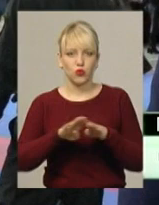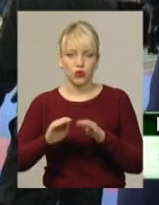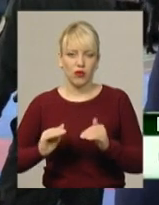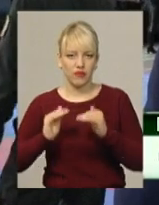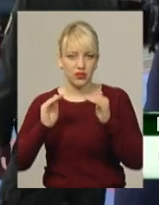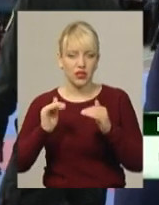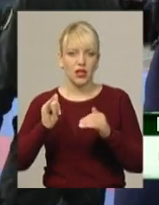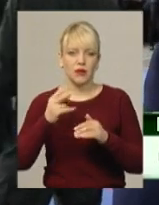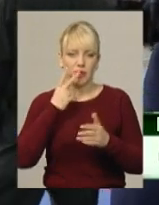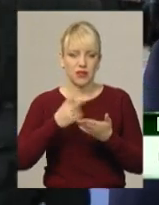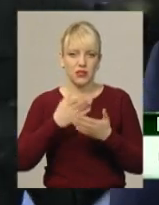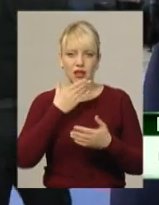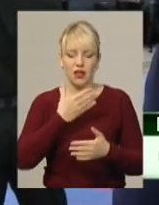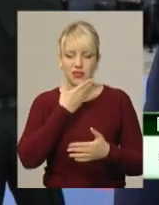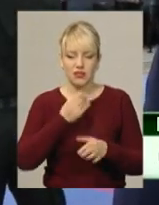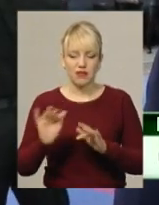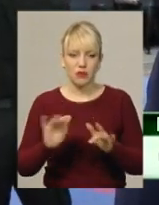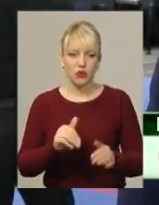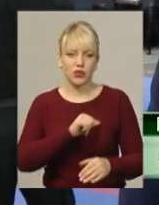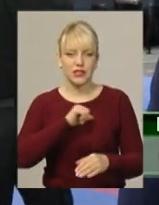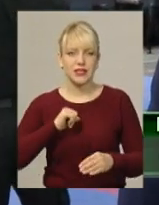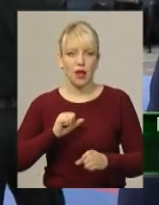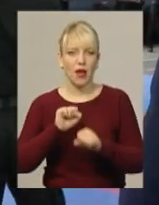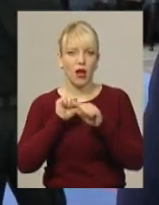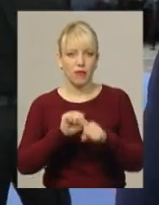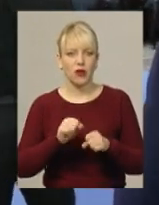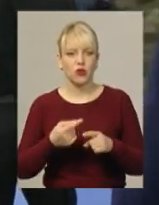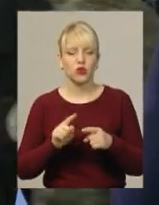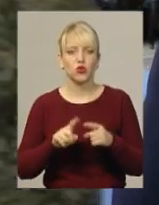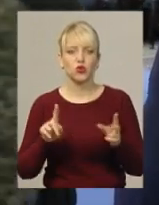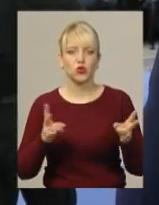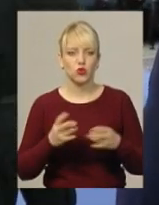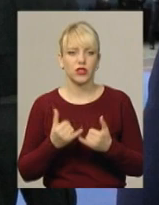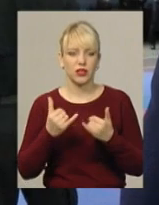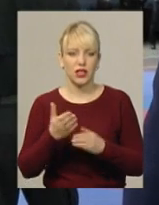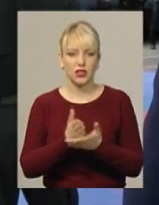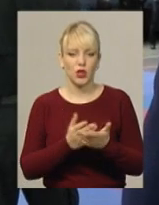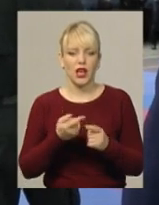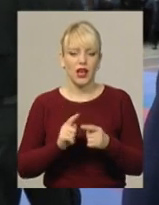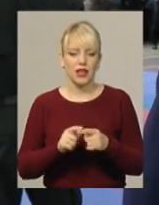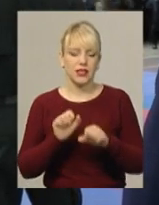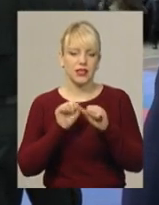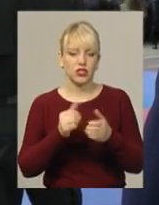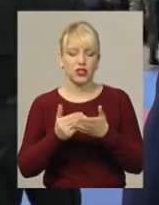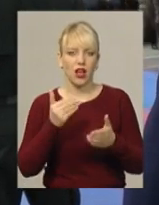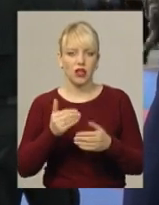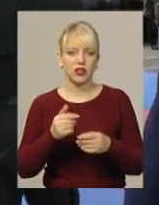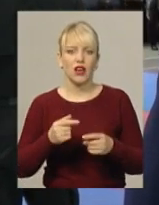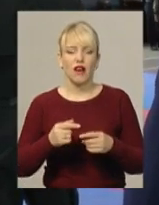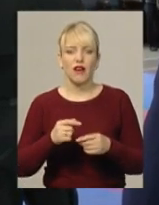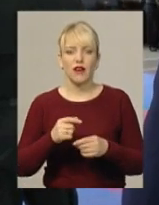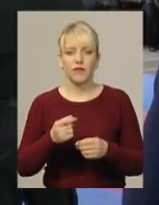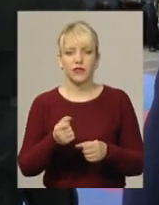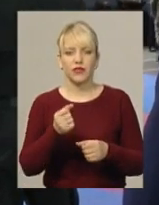продемонстрували прийоми самоборони, саме те, що необхідно їм для служби. Це захиста від військового противника ножом, дубінкою,